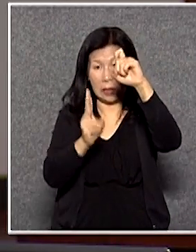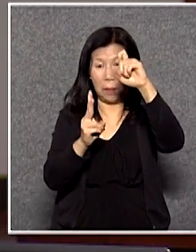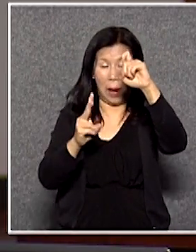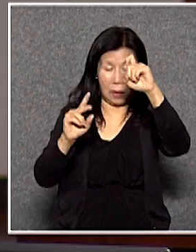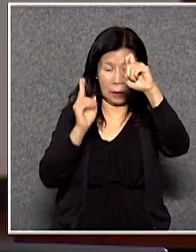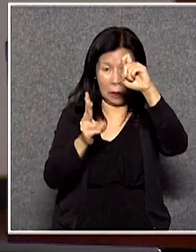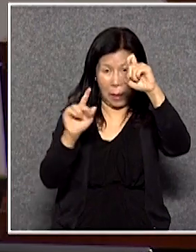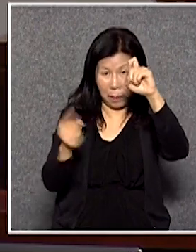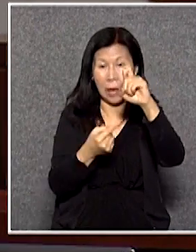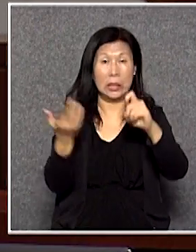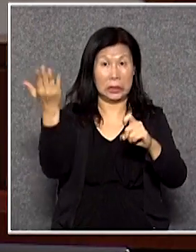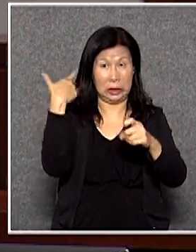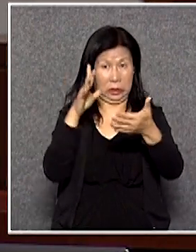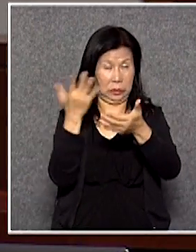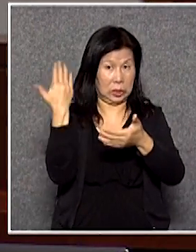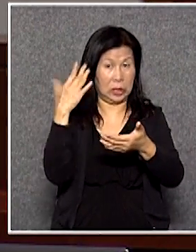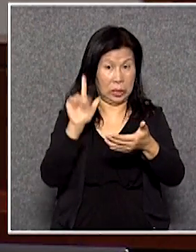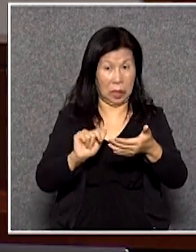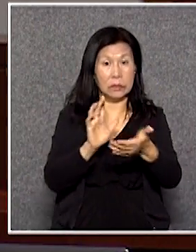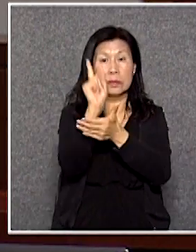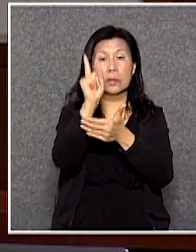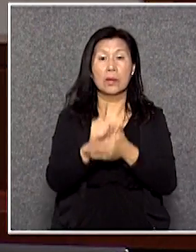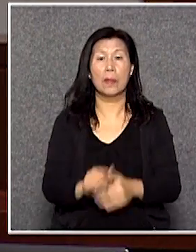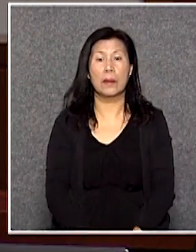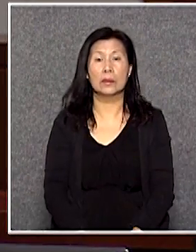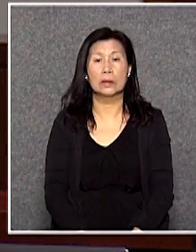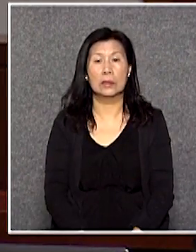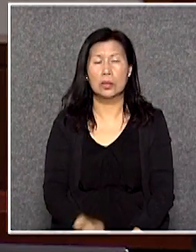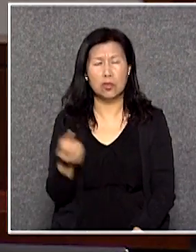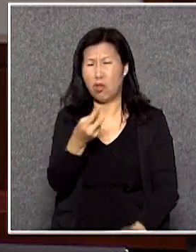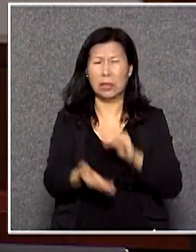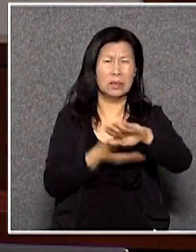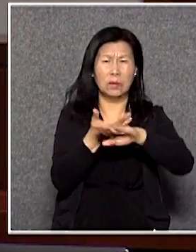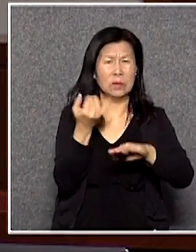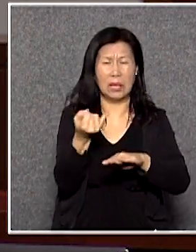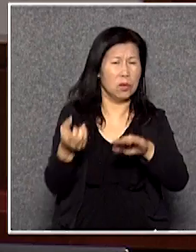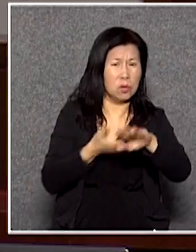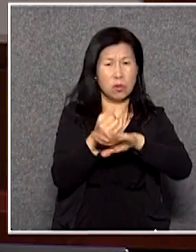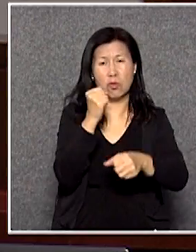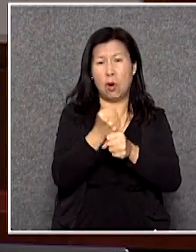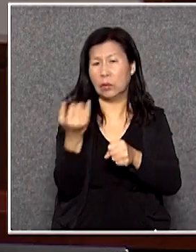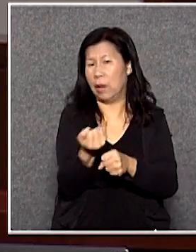這個是上一年度這些毛病是不能夠重犯的是吧